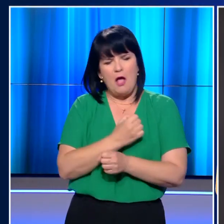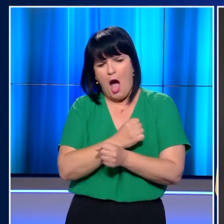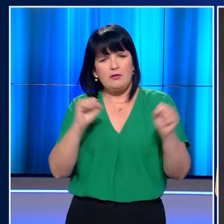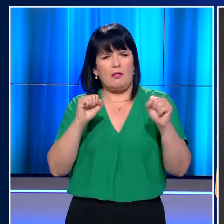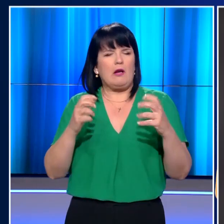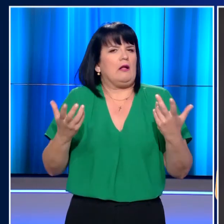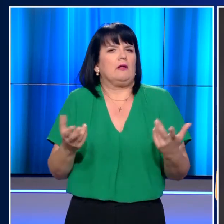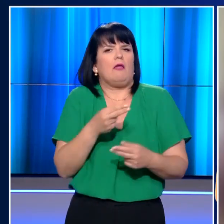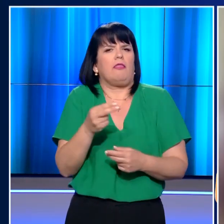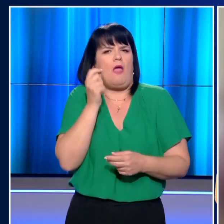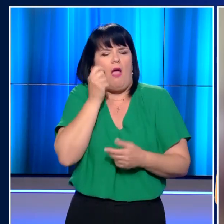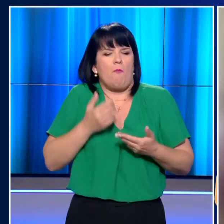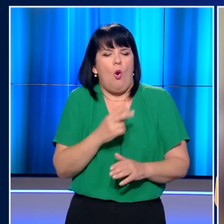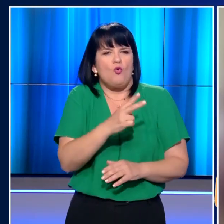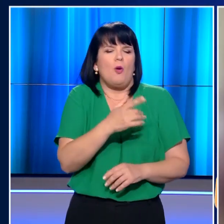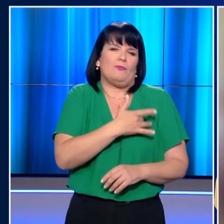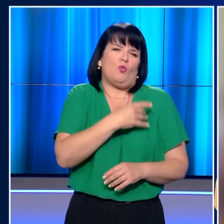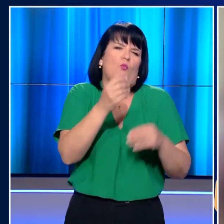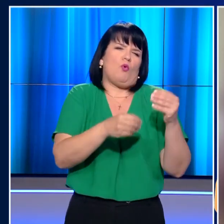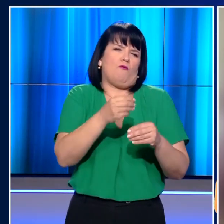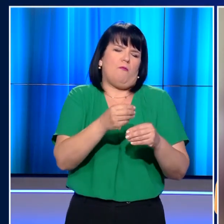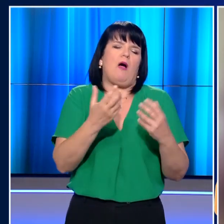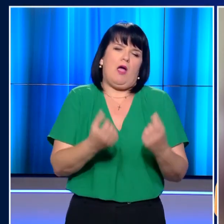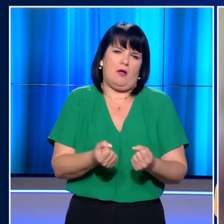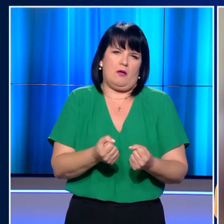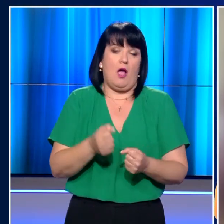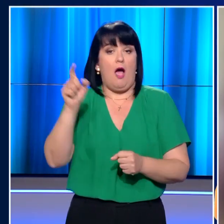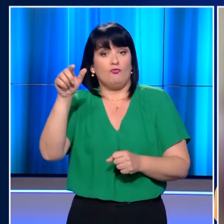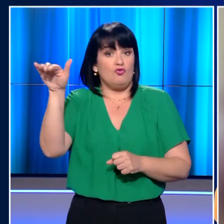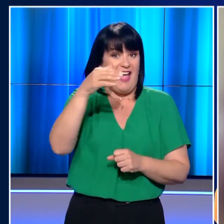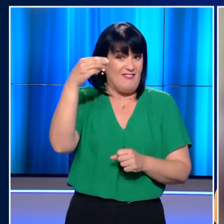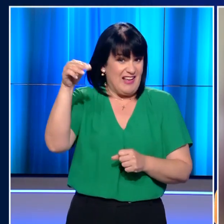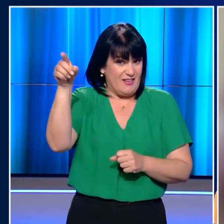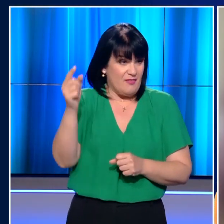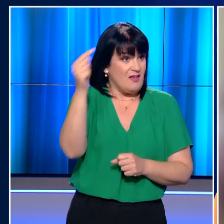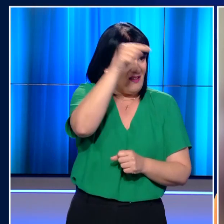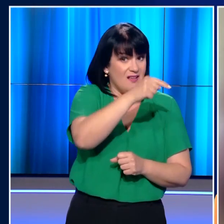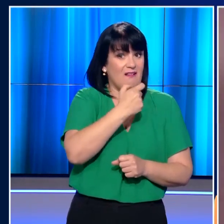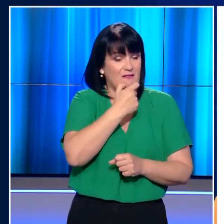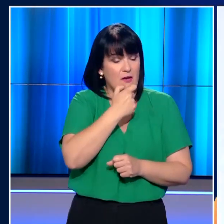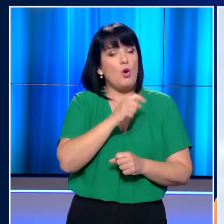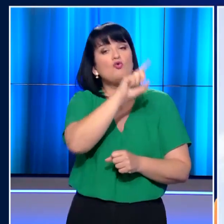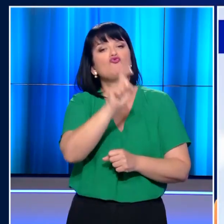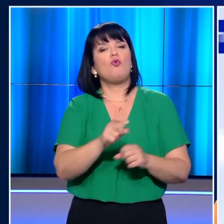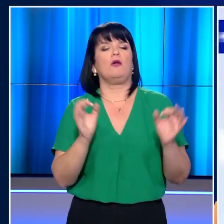σχηριζόμενη ότι ο γιος της αντιμετωπίζει ψυχολογικά προβλήματα και ότι έφυγε από την πατρίδα του για να ζήσει μια φυσιολογική ζωή.